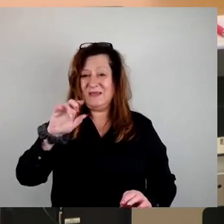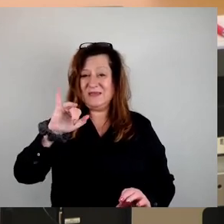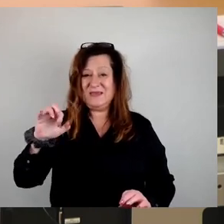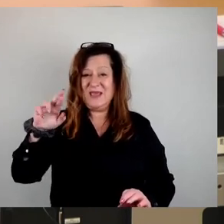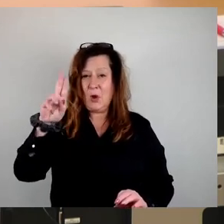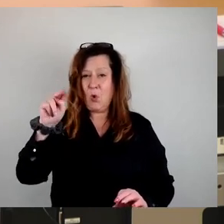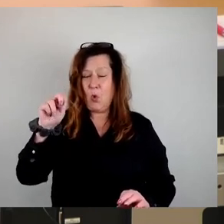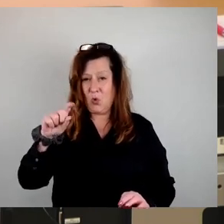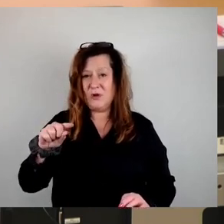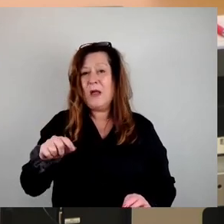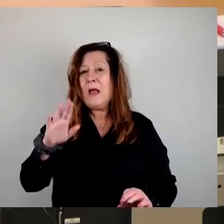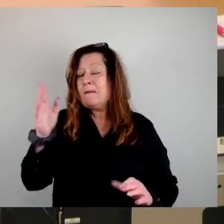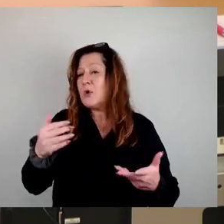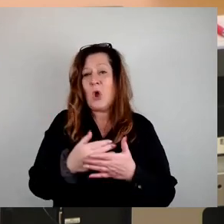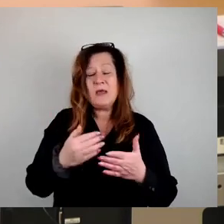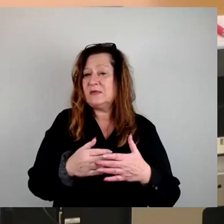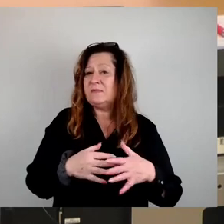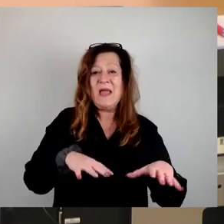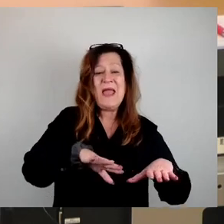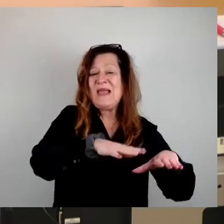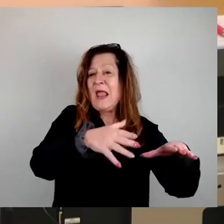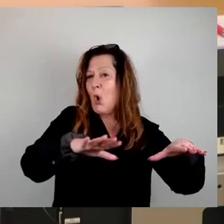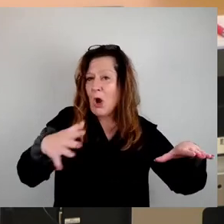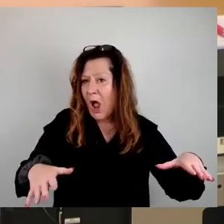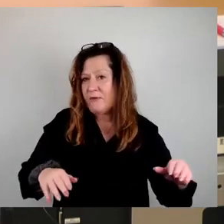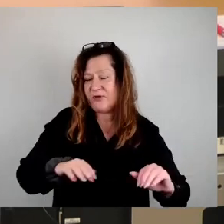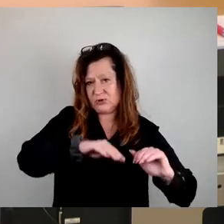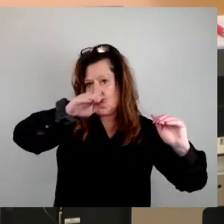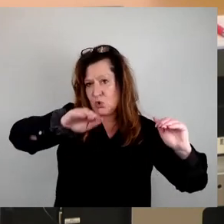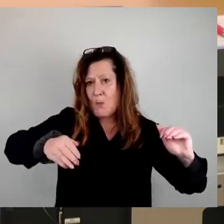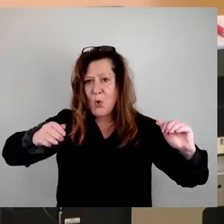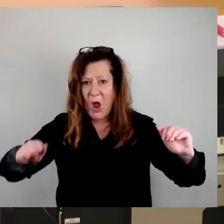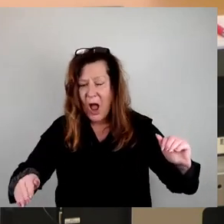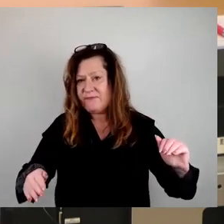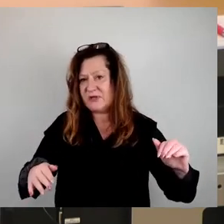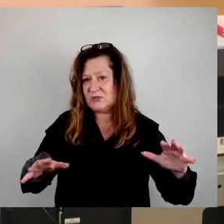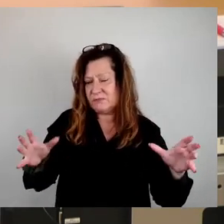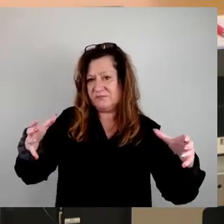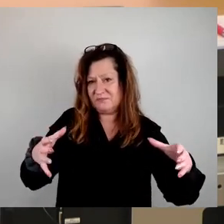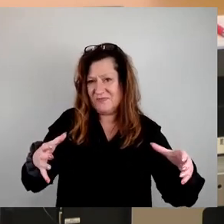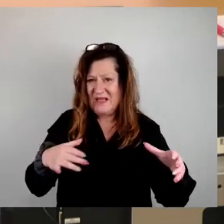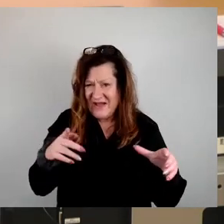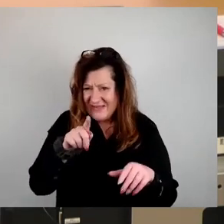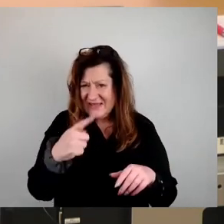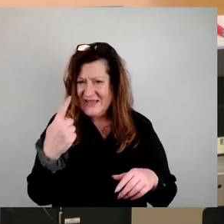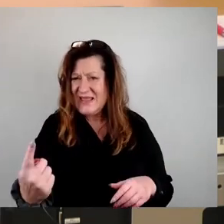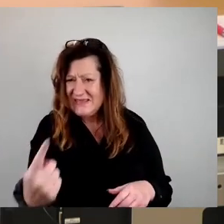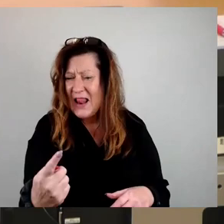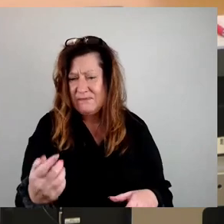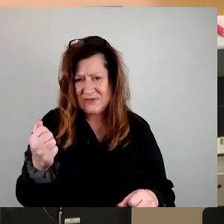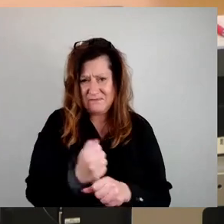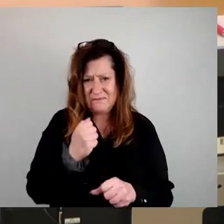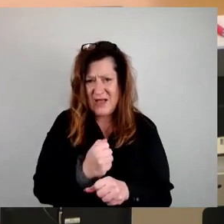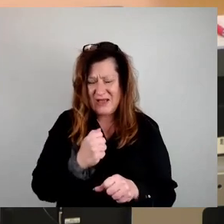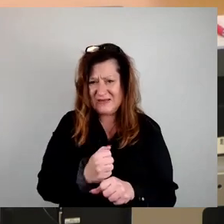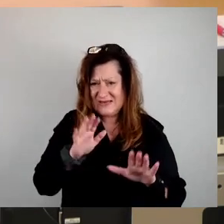sozialtypografischer, topografischer Dynamiken. Und das, was Sie jetzt betreiben, wenn Sie sagen, diese Viertel bleiben komplett,